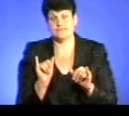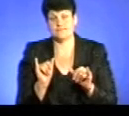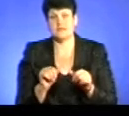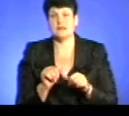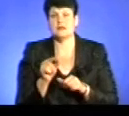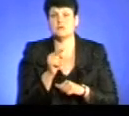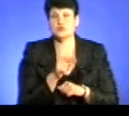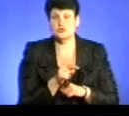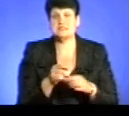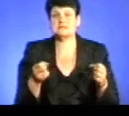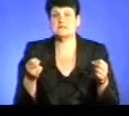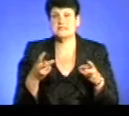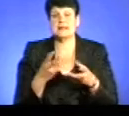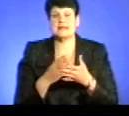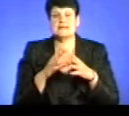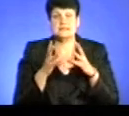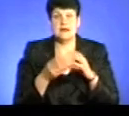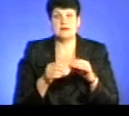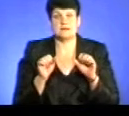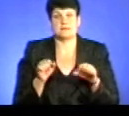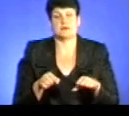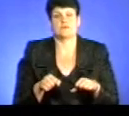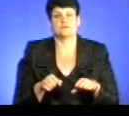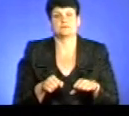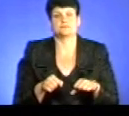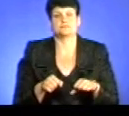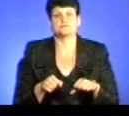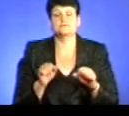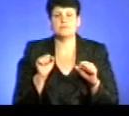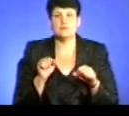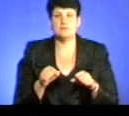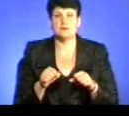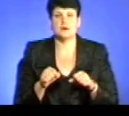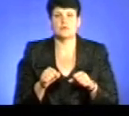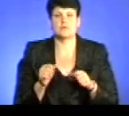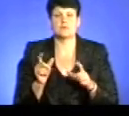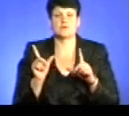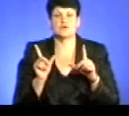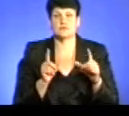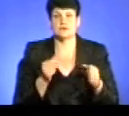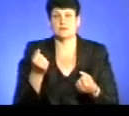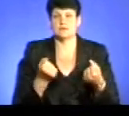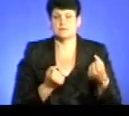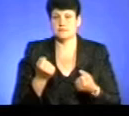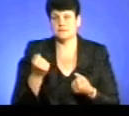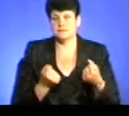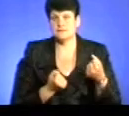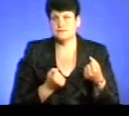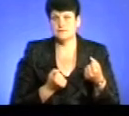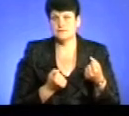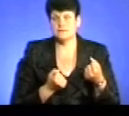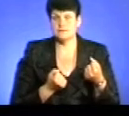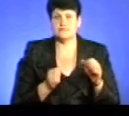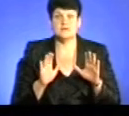спеціальне є загальне право і спеціальне право. Право користування транспортним засобом, тобто, в